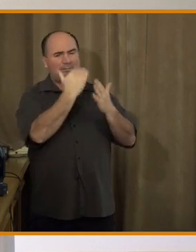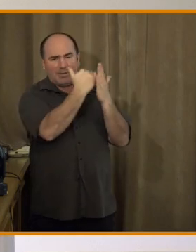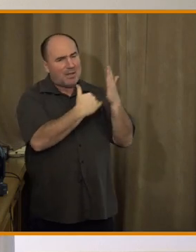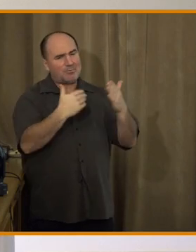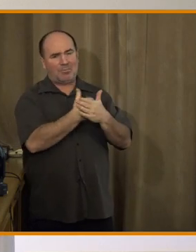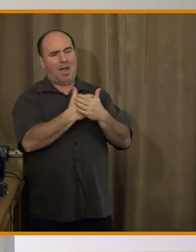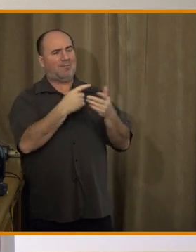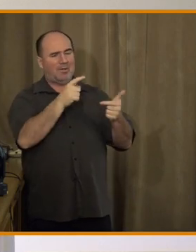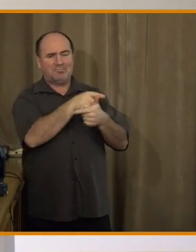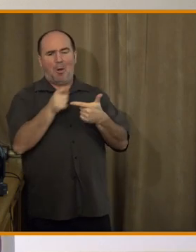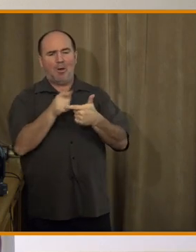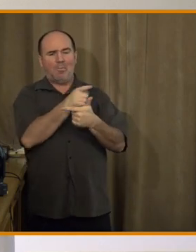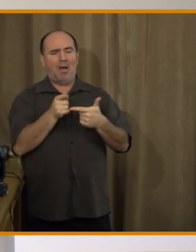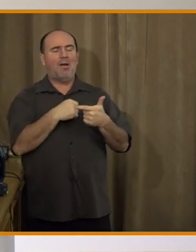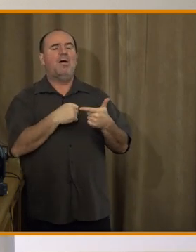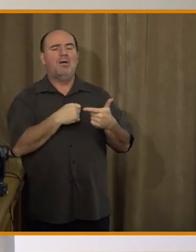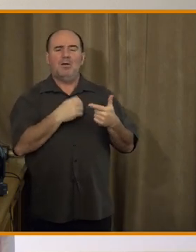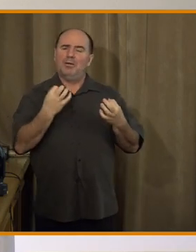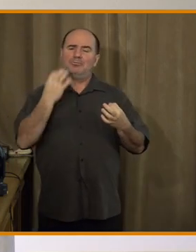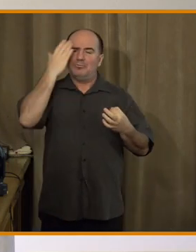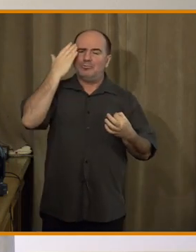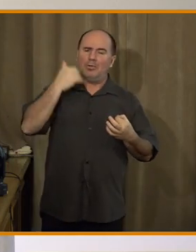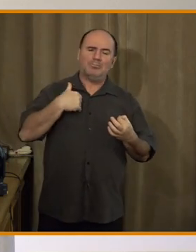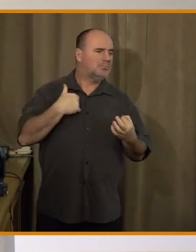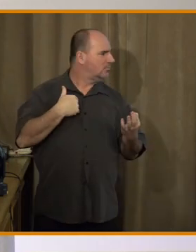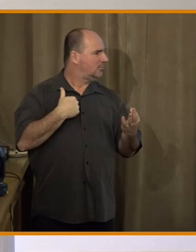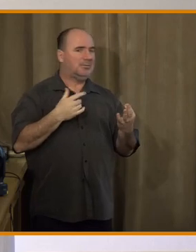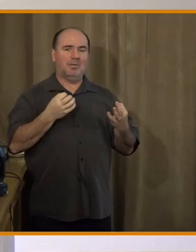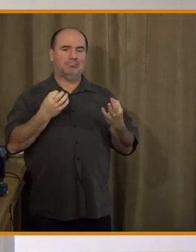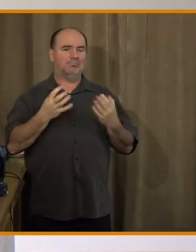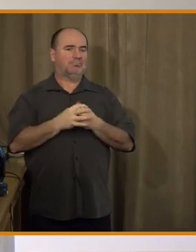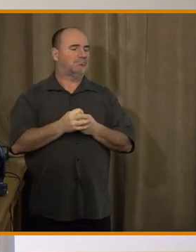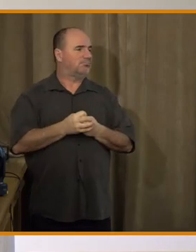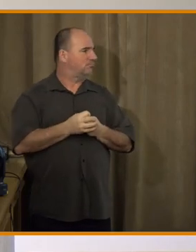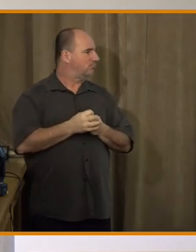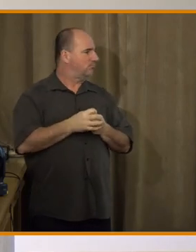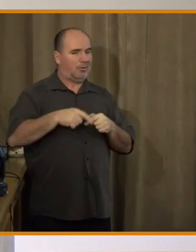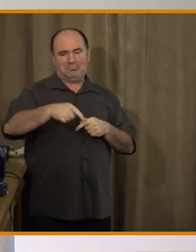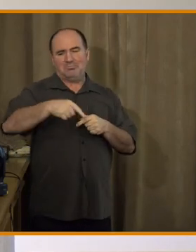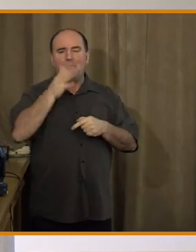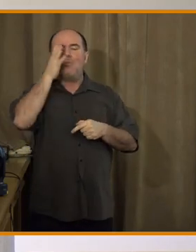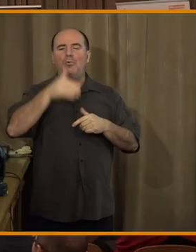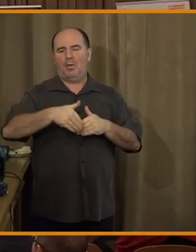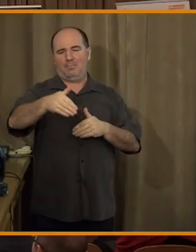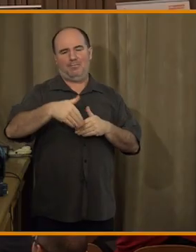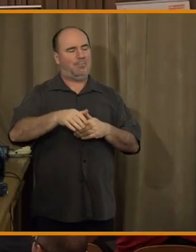seznam zprávy, klidně můžete napříč Media Printy, nemusíte se omezovat na rozhlas.